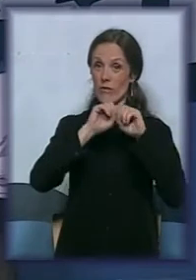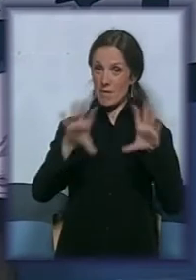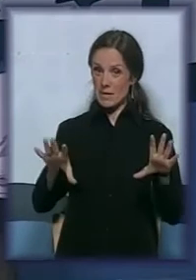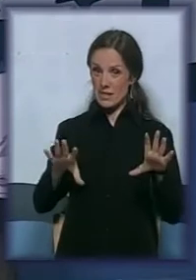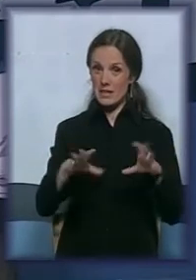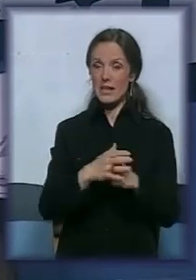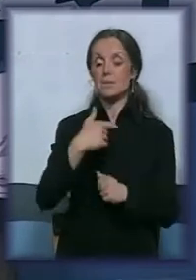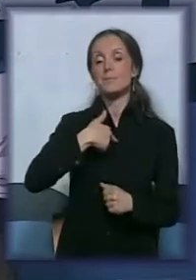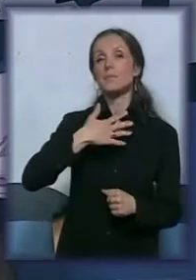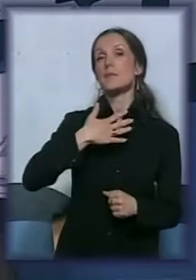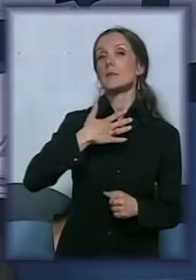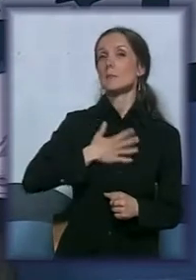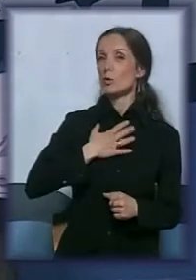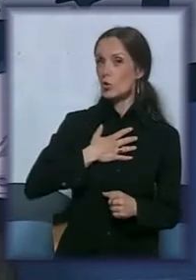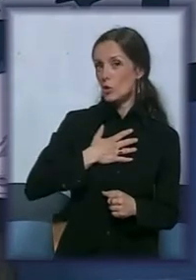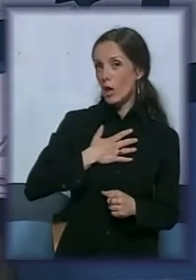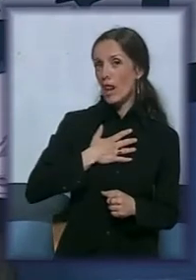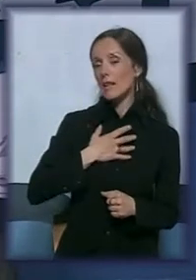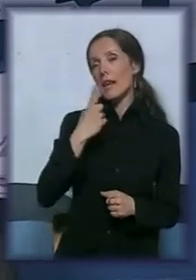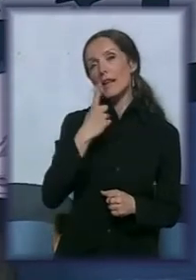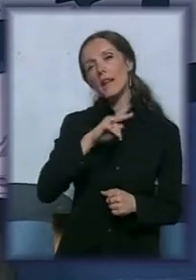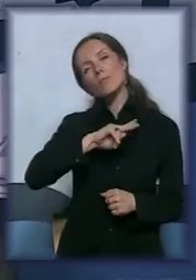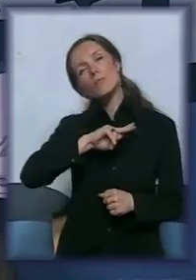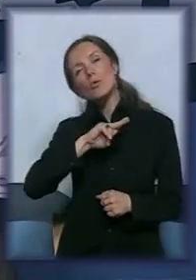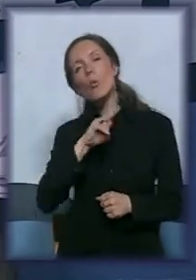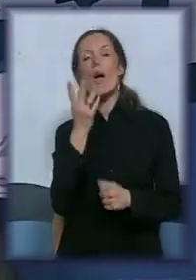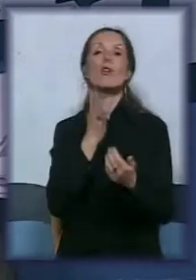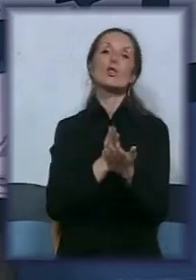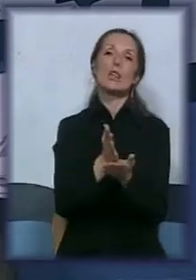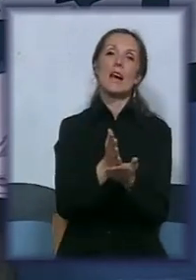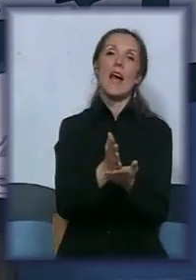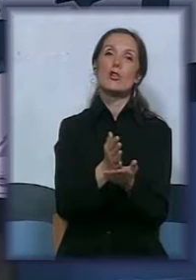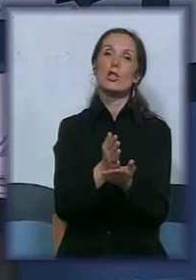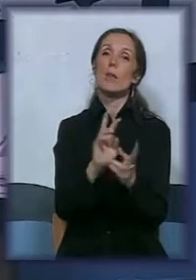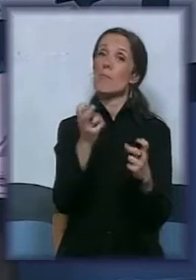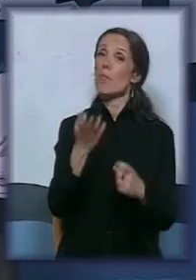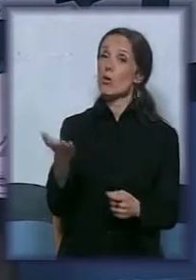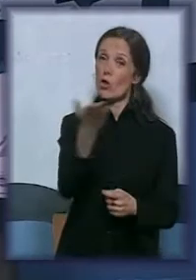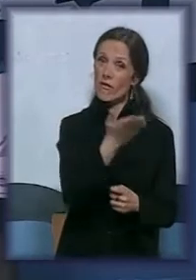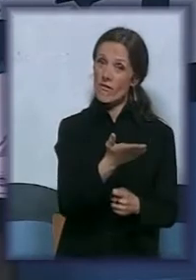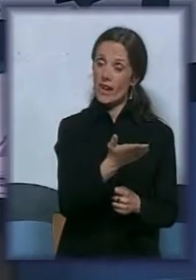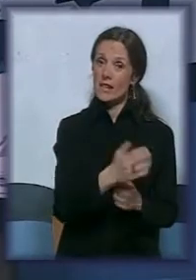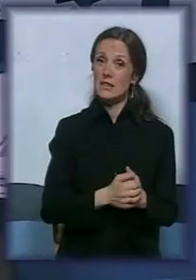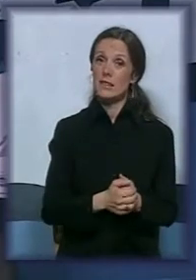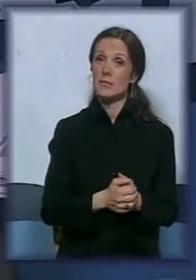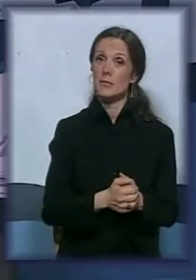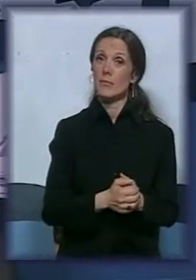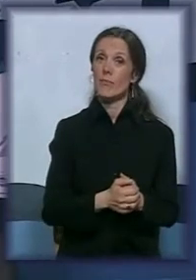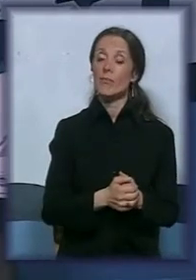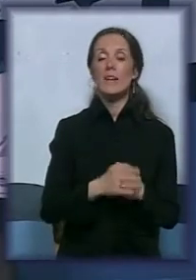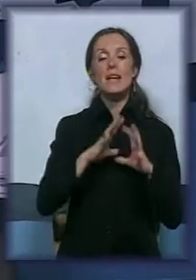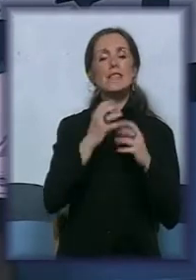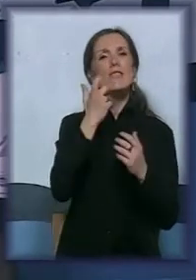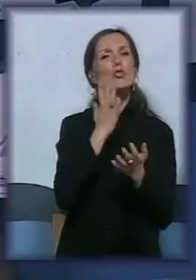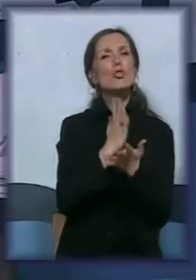nekako poželjala da na jedan način, na totalno drugačiji način, vas pozovem. Sve ono što će biti,